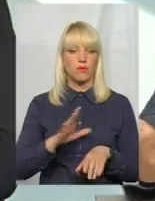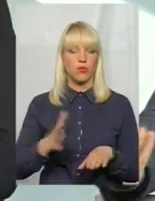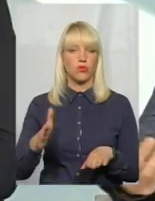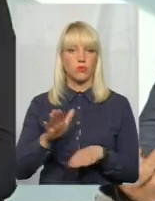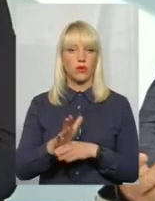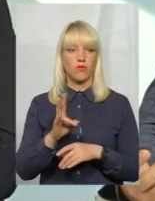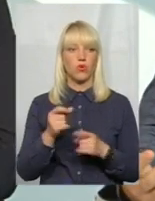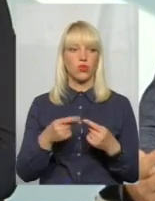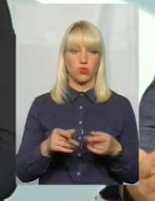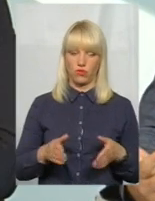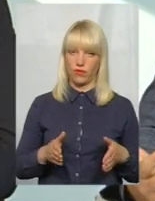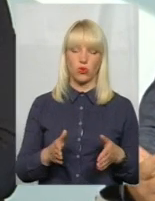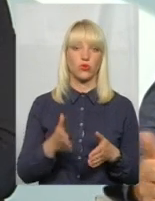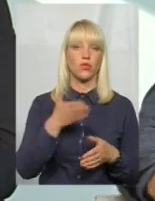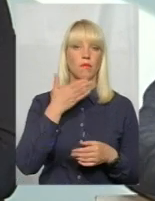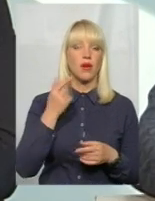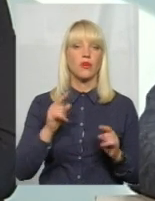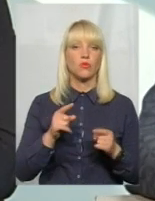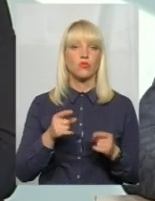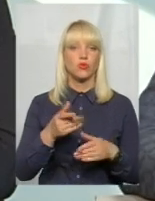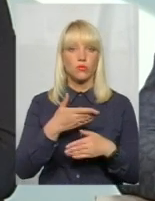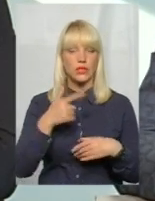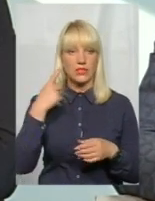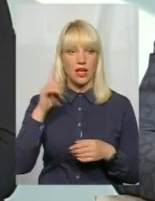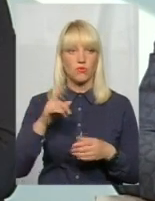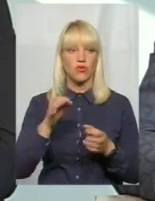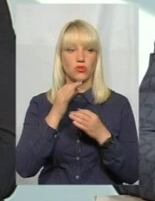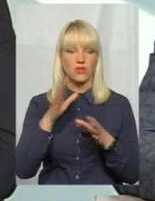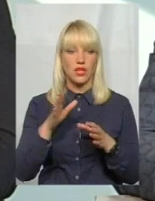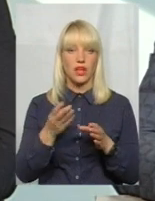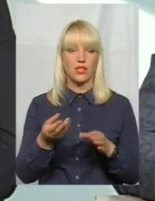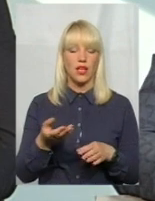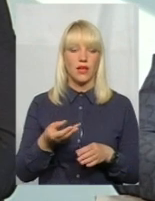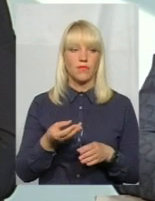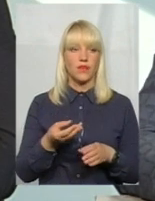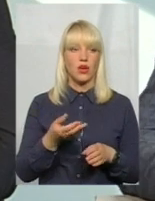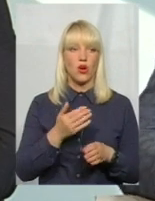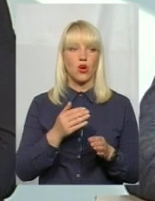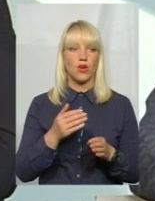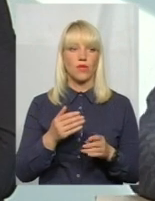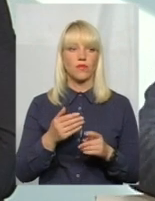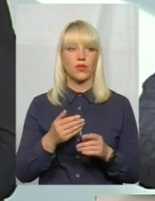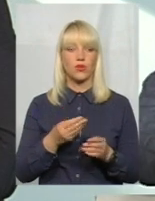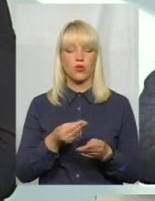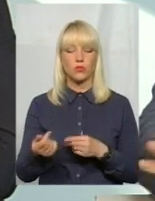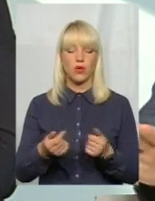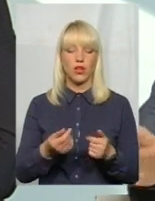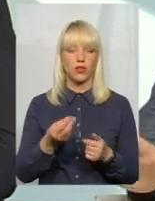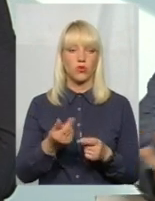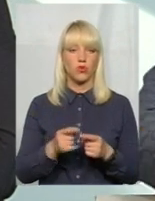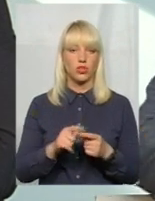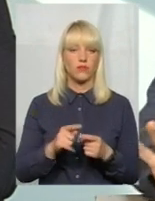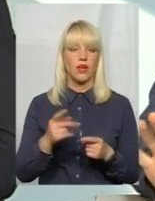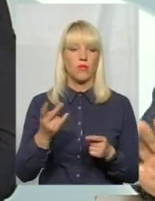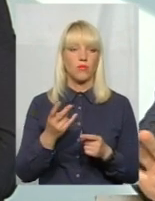іншого виходу немає. Тому що ми знаємо, що всіляко розпорядники коштів намагаються уникати системи Прозоро. Якщо це до порогової закупілля, вони проводять